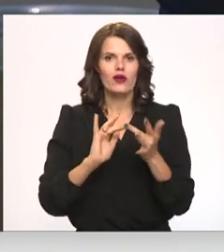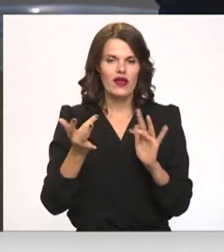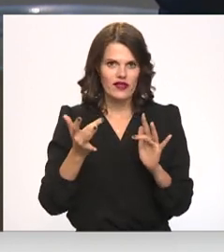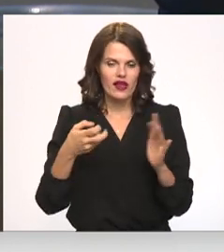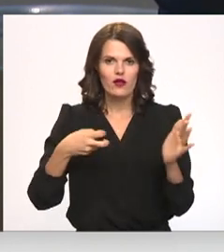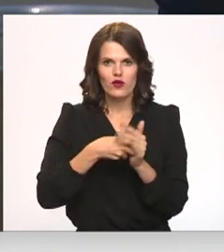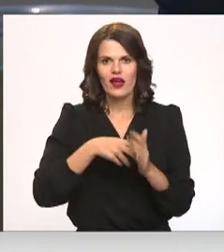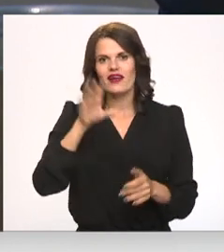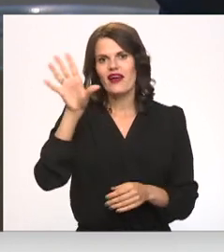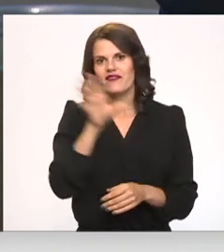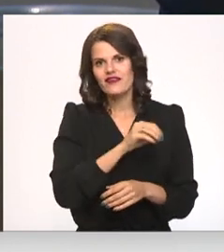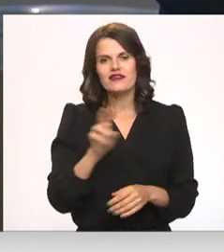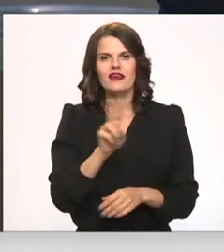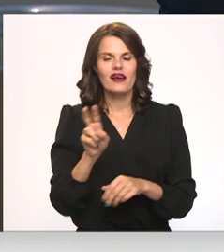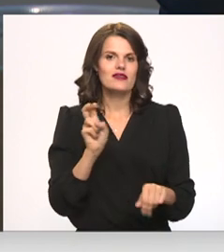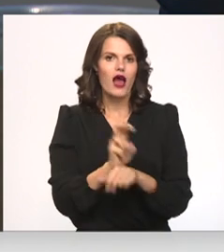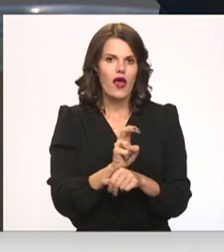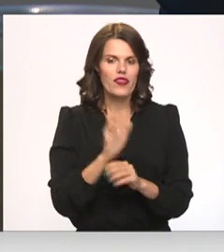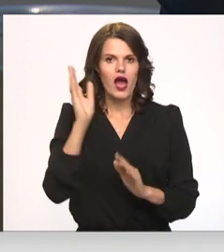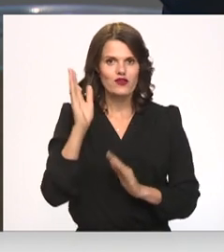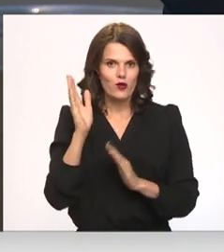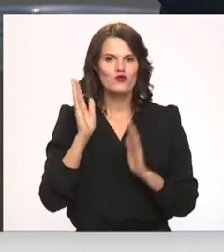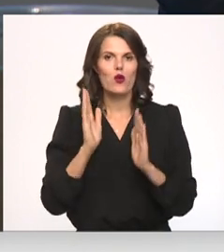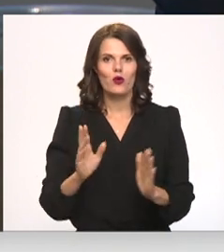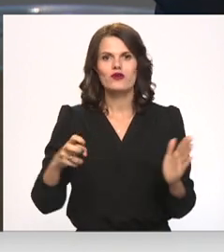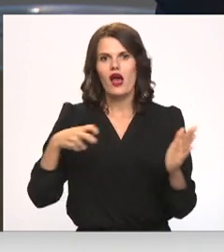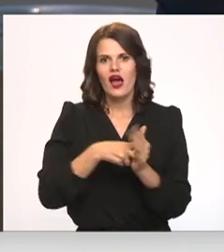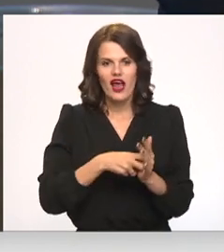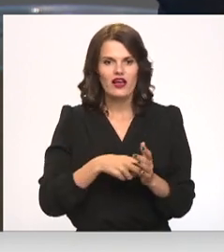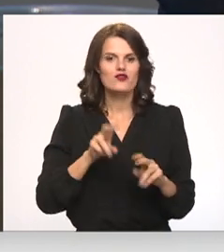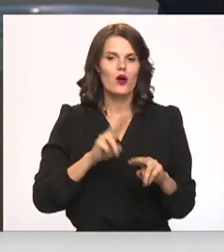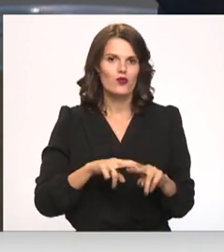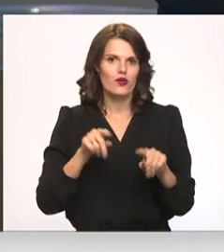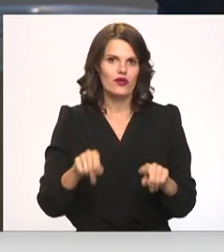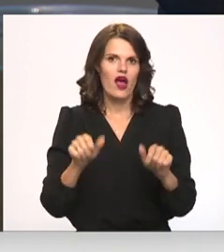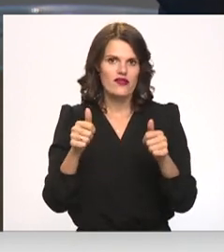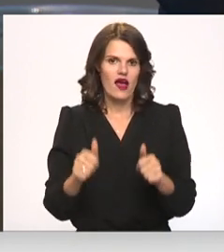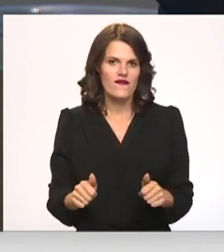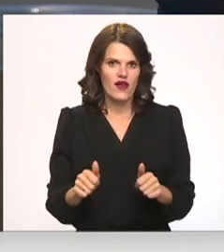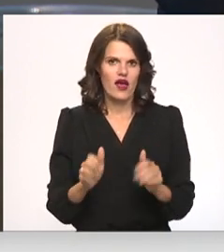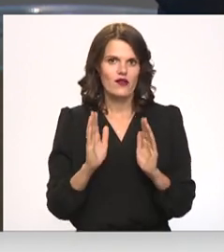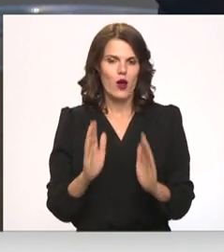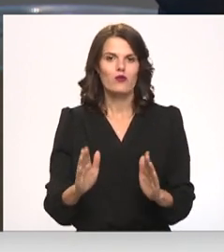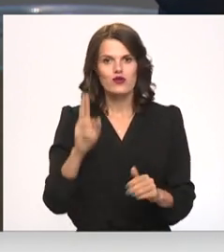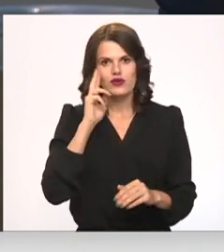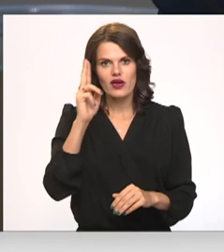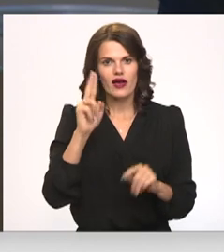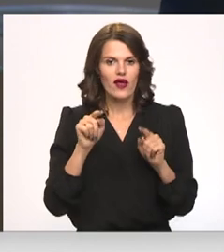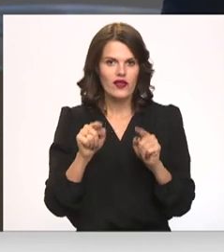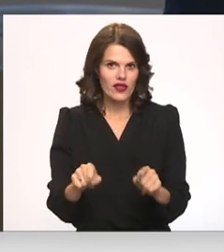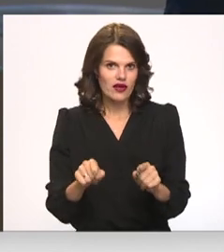visi vēlētāji, kas atnāks nobalsot, tiks reģistrēti. Tādā veidā tiks garantēts tas, ka